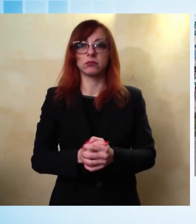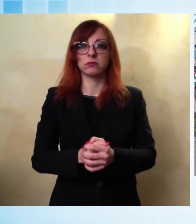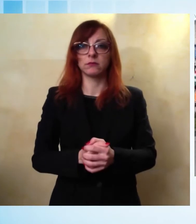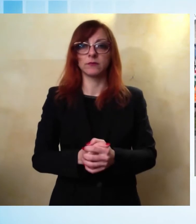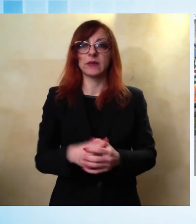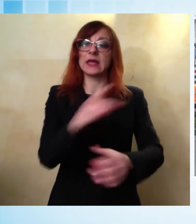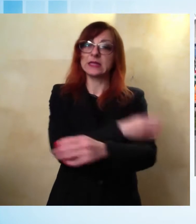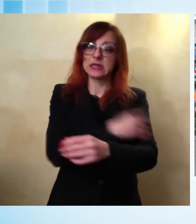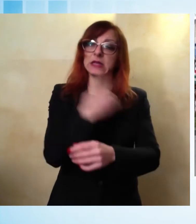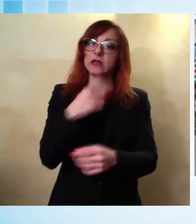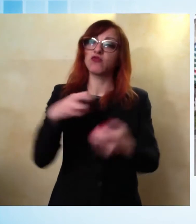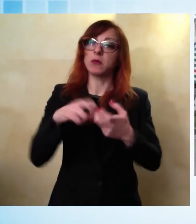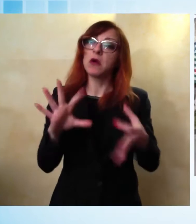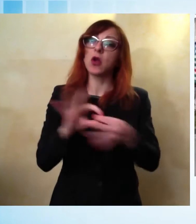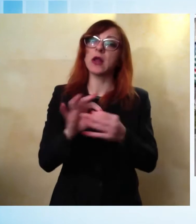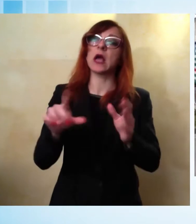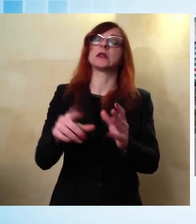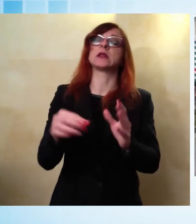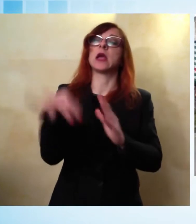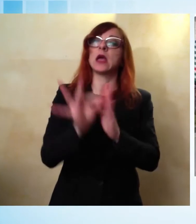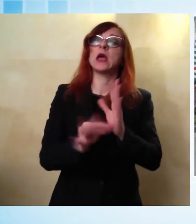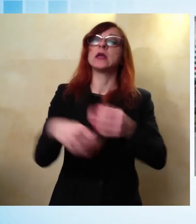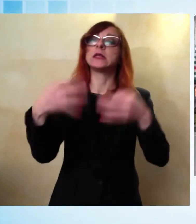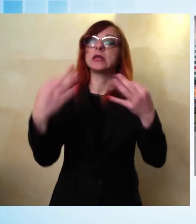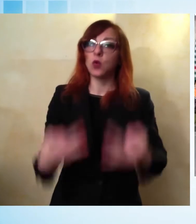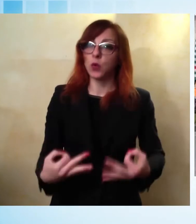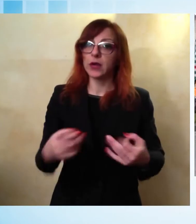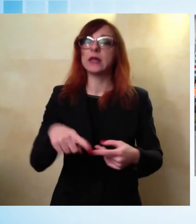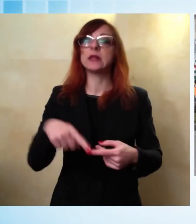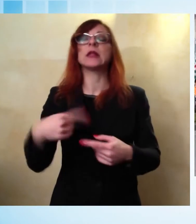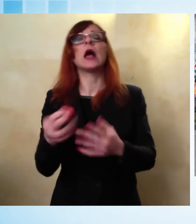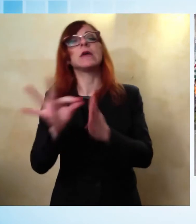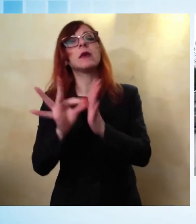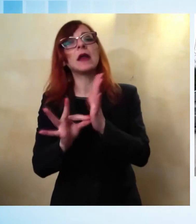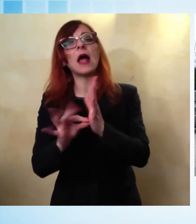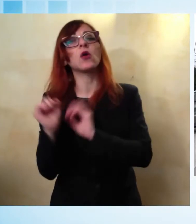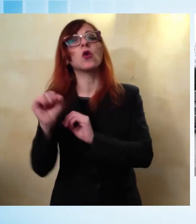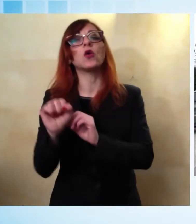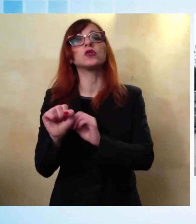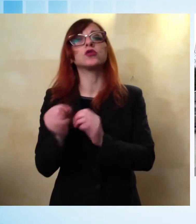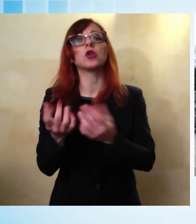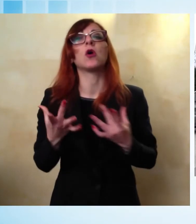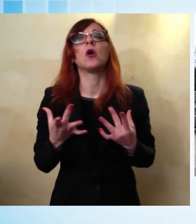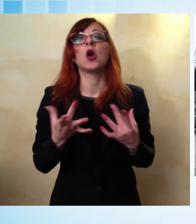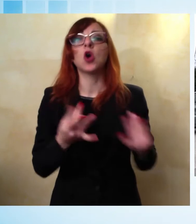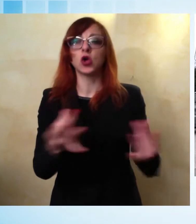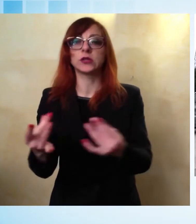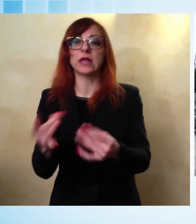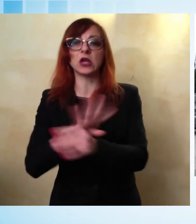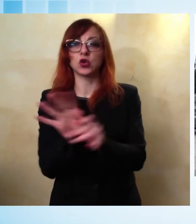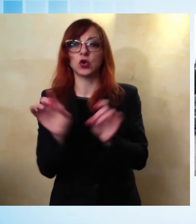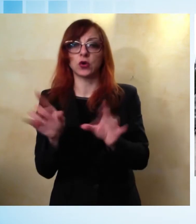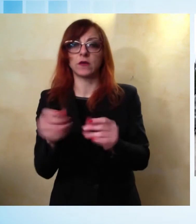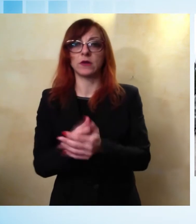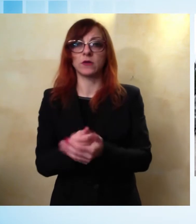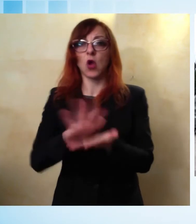problemi legati alla sicurezza e alle misure per contrastare la diffusione del coronavirus tra i dipendenti. Il protocollo che era stato fatto l'anno scorso dall